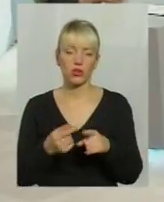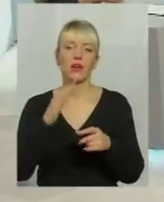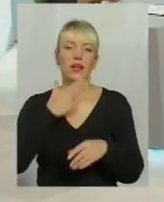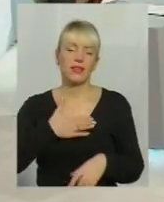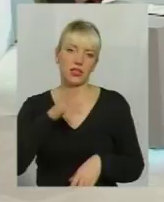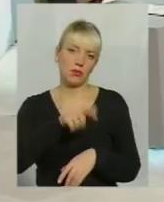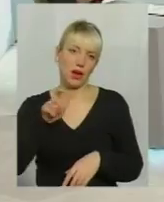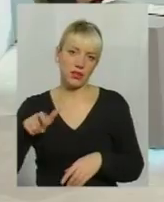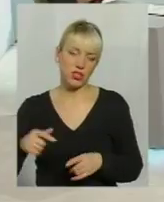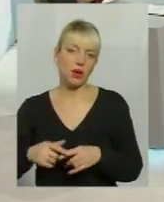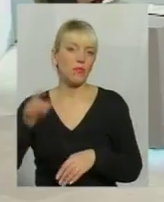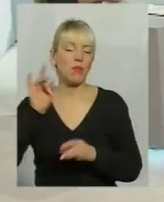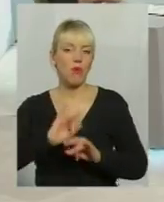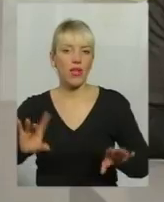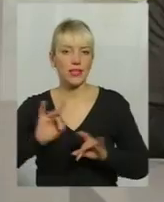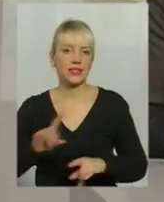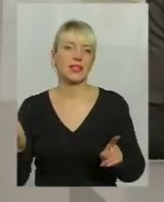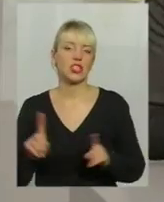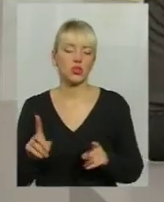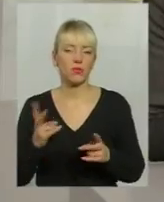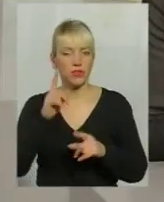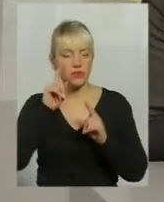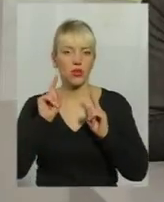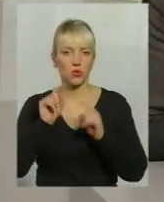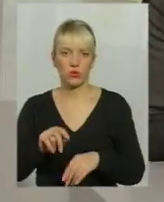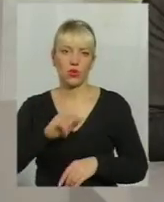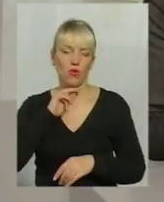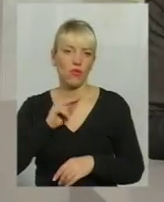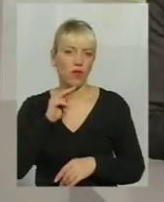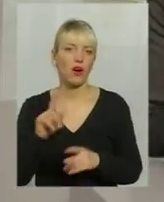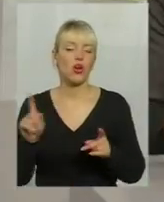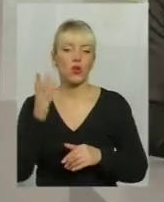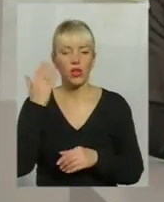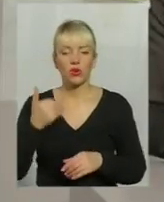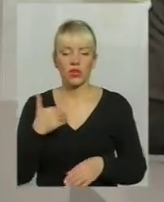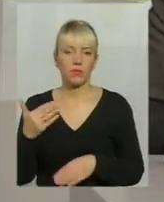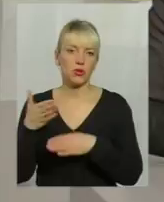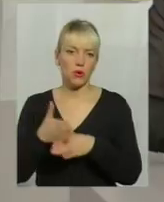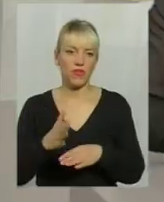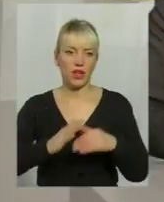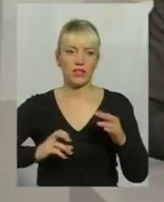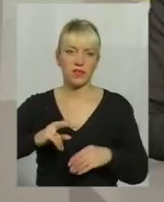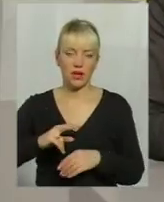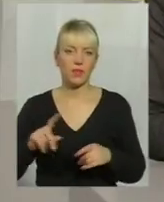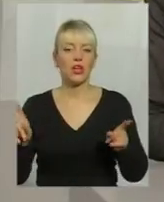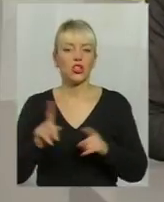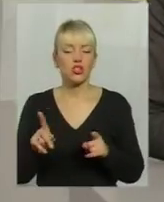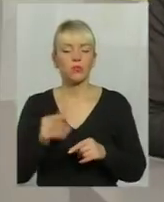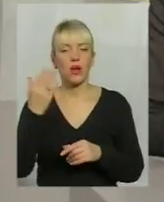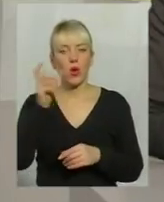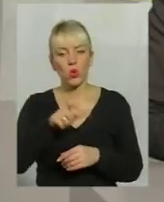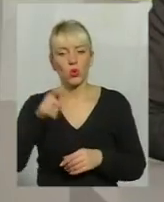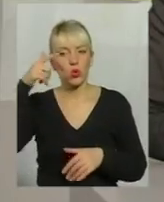пояснити, на що вони мають звернути увагу, коли прийшли до фахівця, щоб вони розуміли, що це дійсно